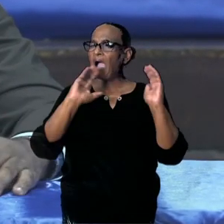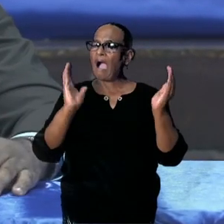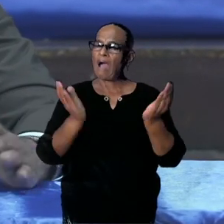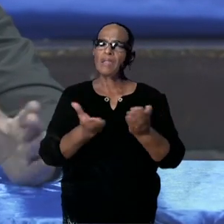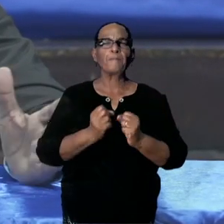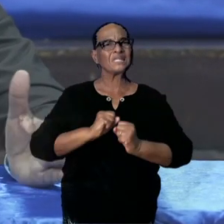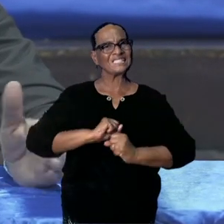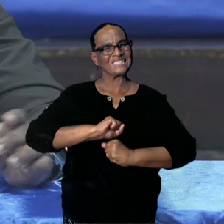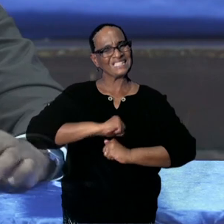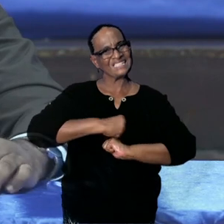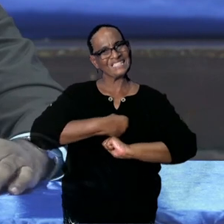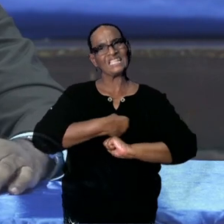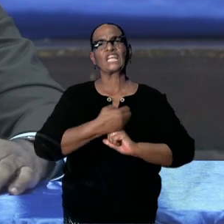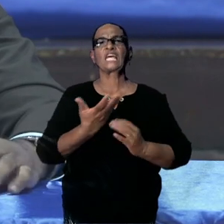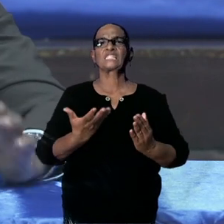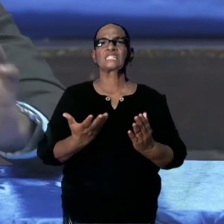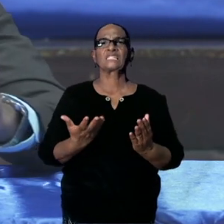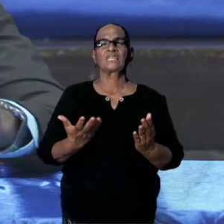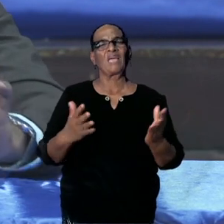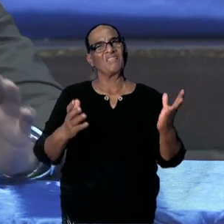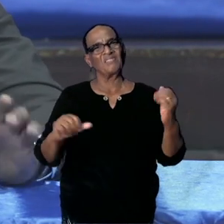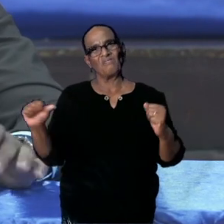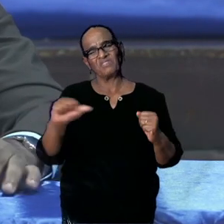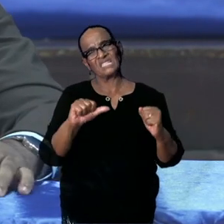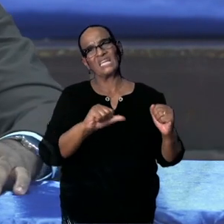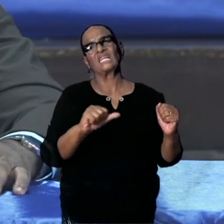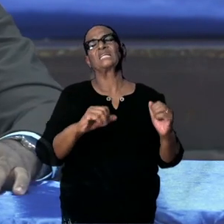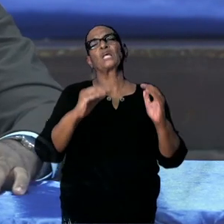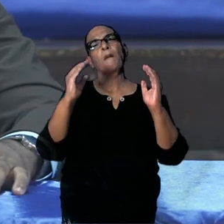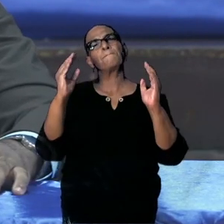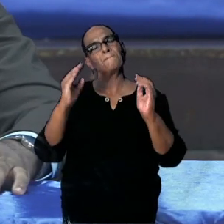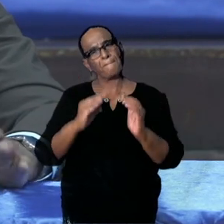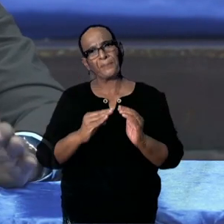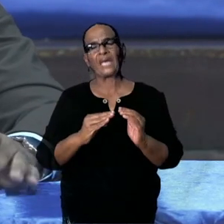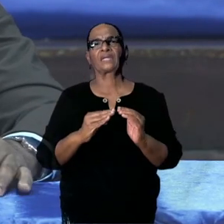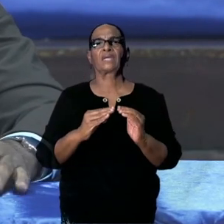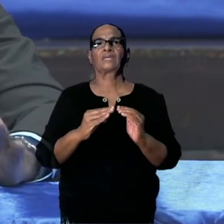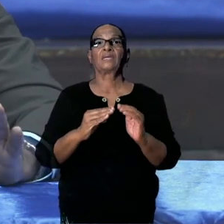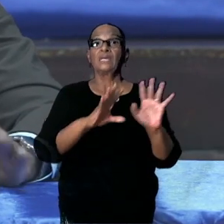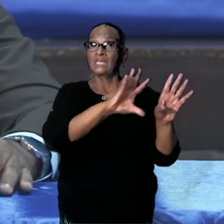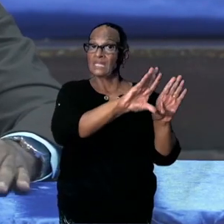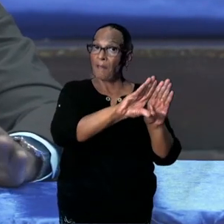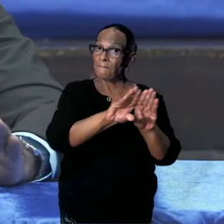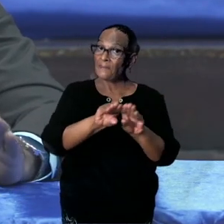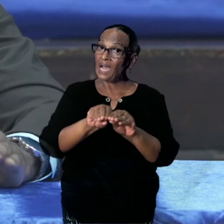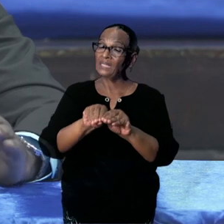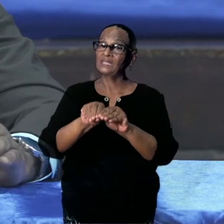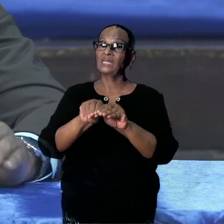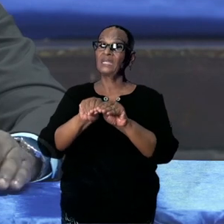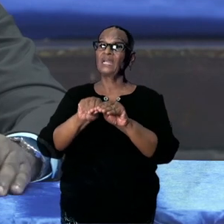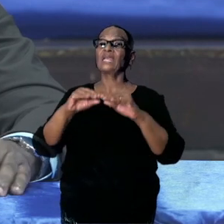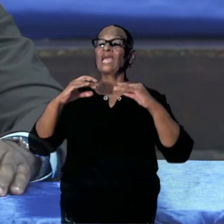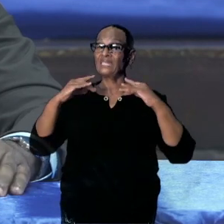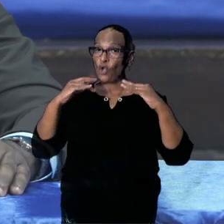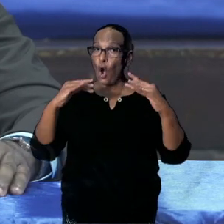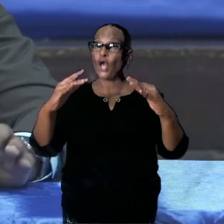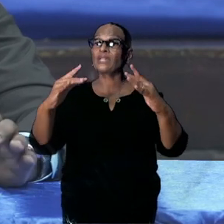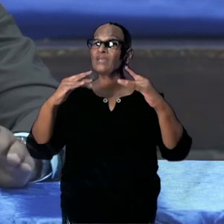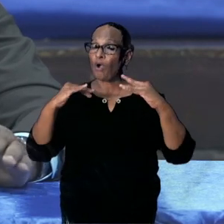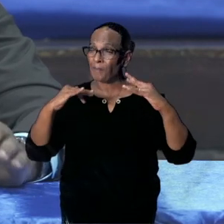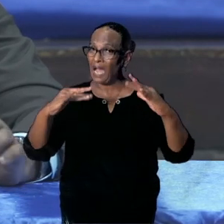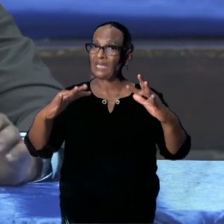met stress te maken met de verschillende beperkingen. Daarom blijf ik zeggen van, de maatregelen, de handhaving vindt niet plaats